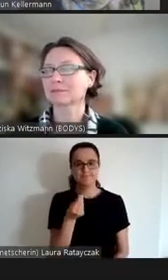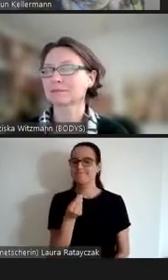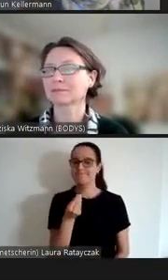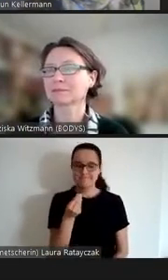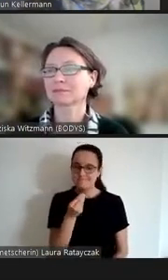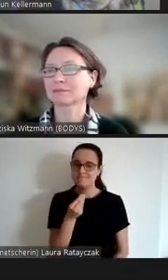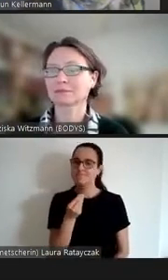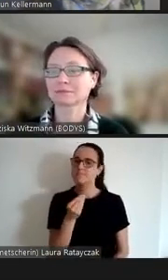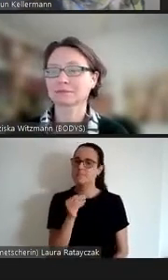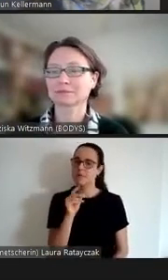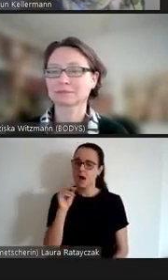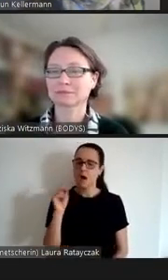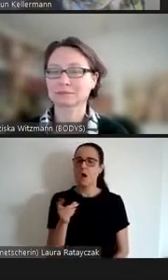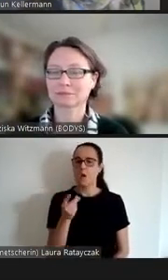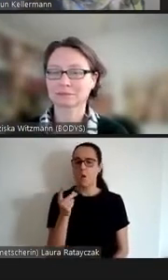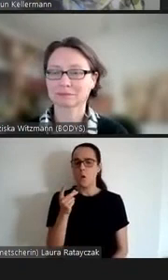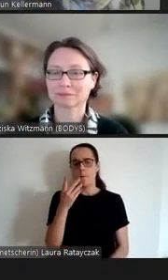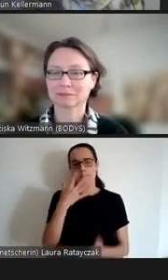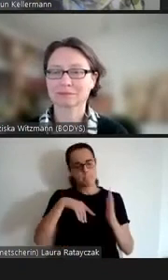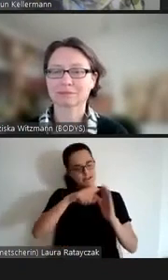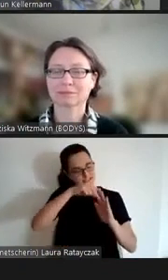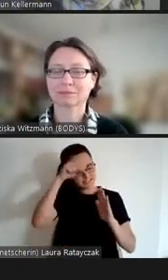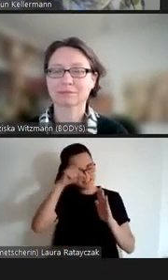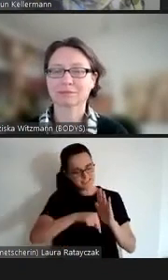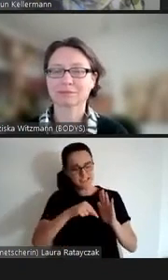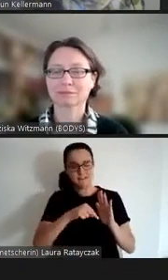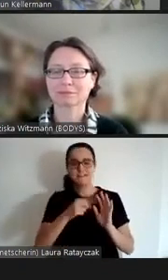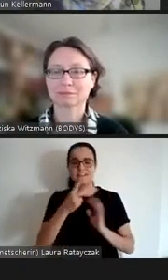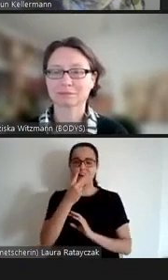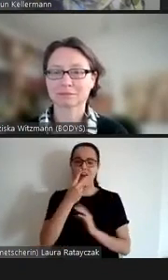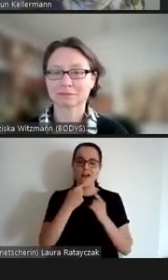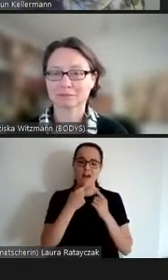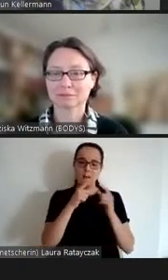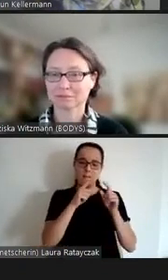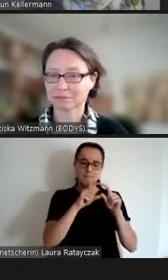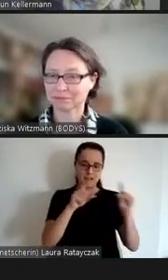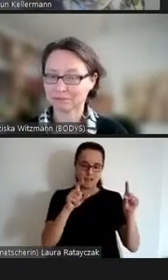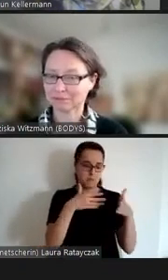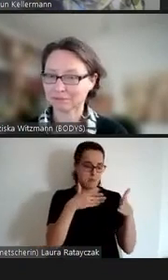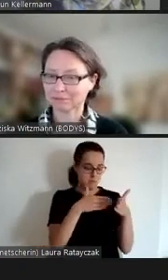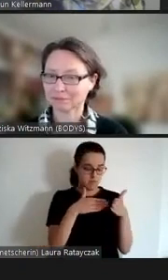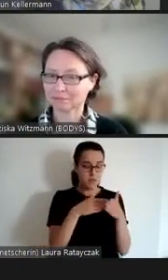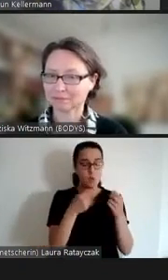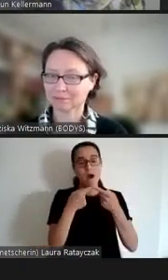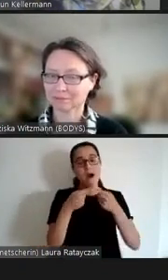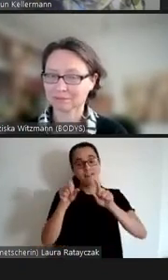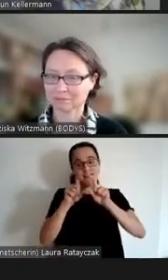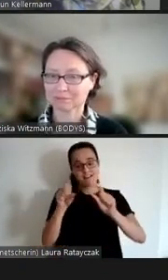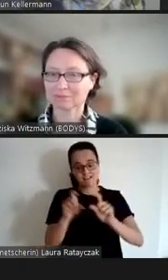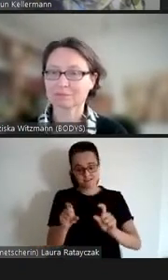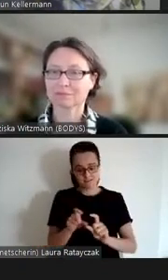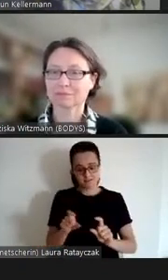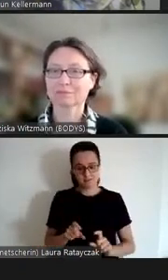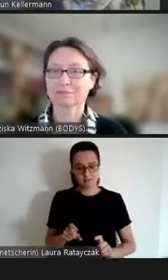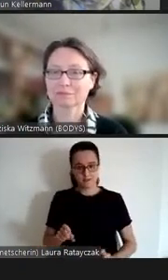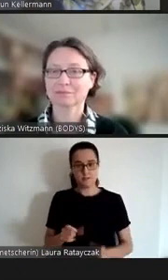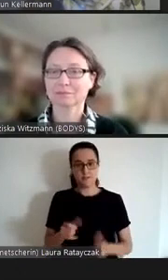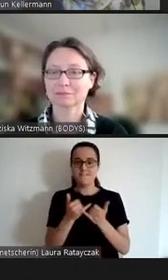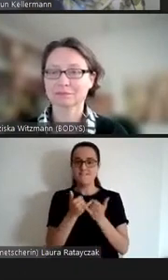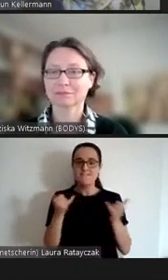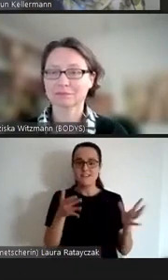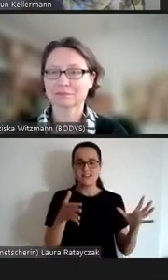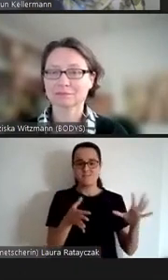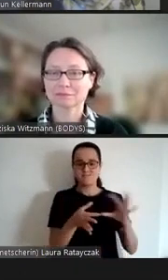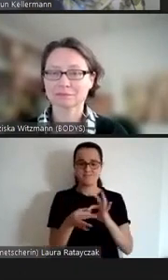anzusehen wie Behinderung mit all den anderen Themen verwoben und